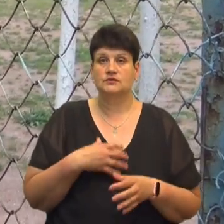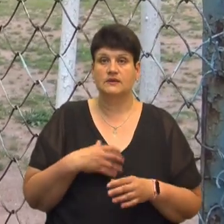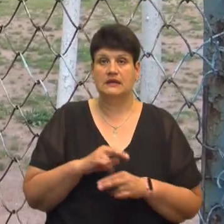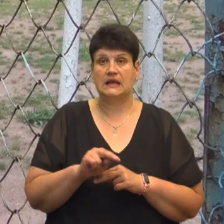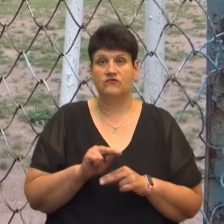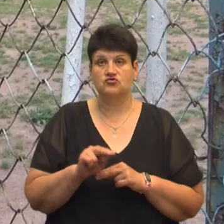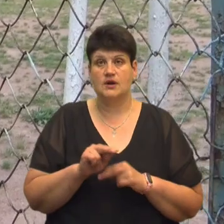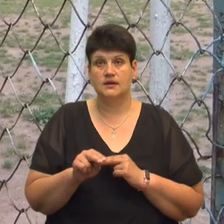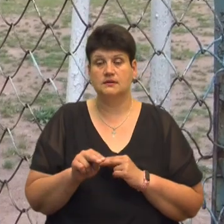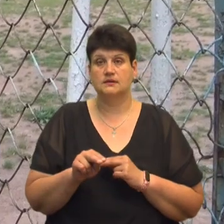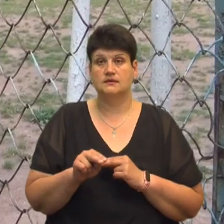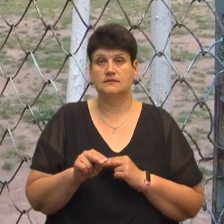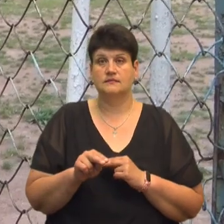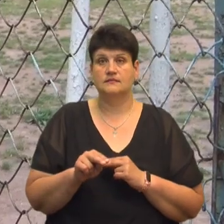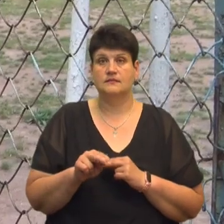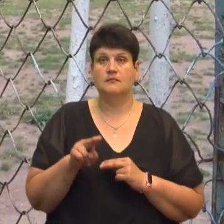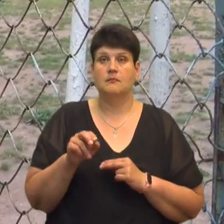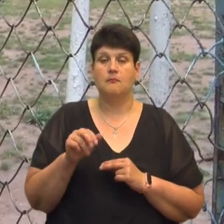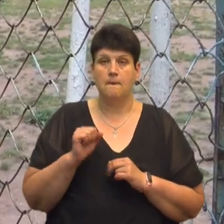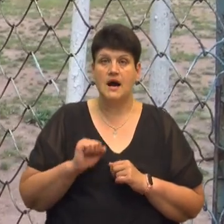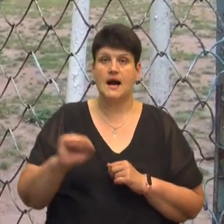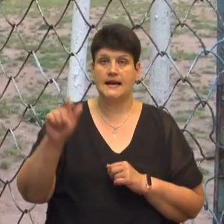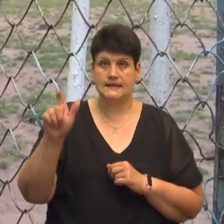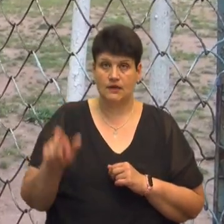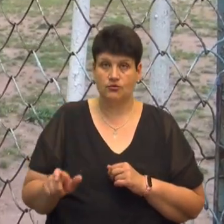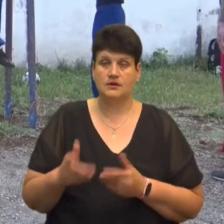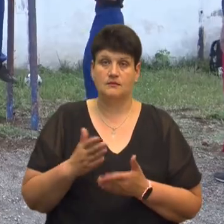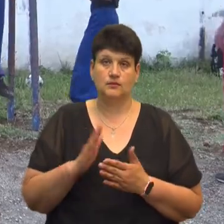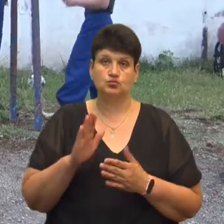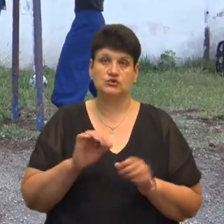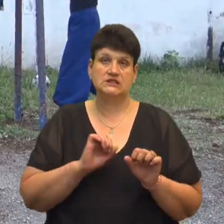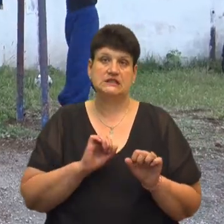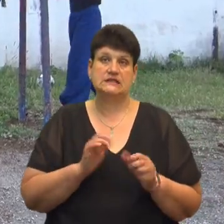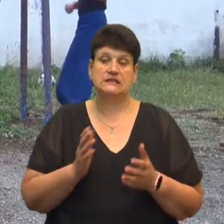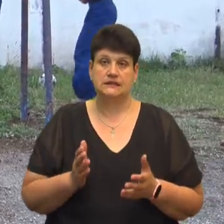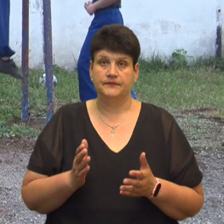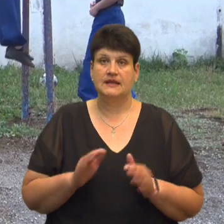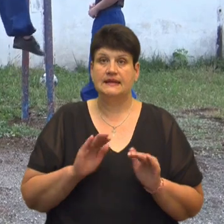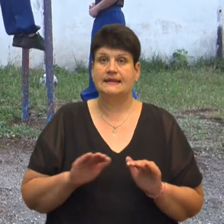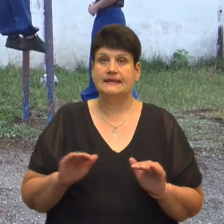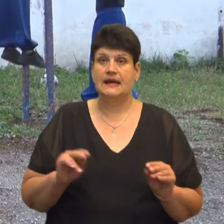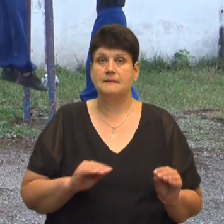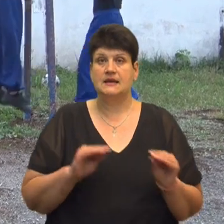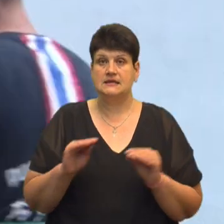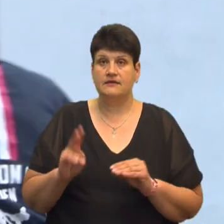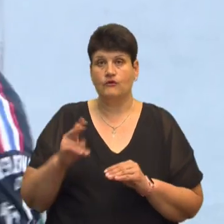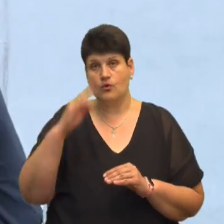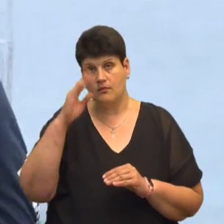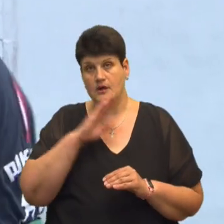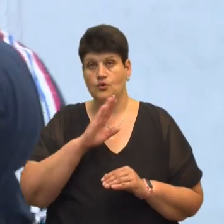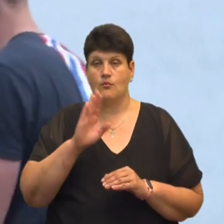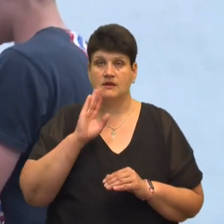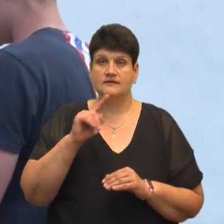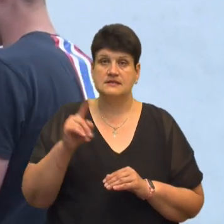вихову патріотів, майбутних захисників. Дітей-переселенців і дітей, у кого батько або мати в